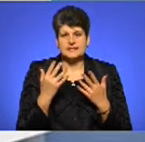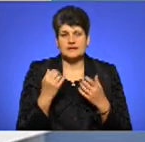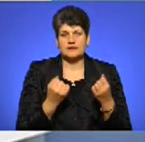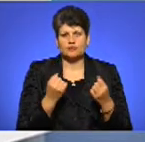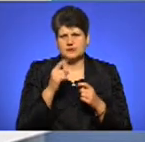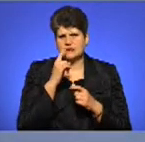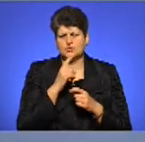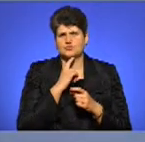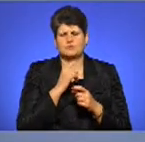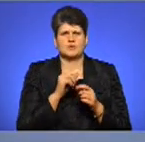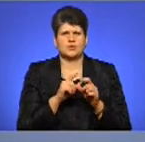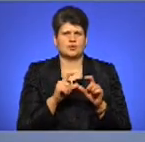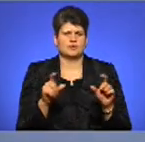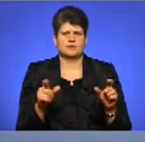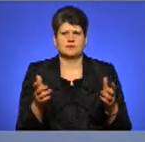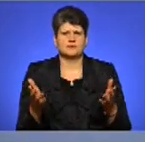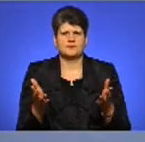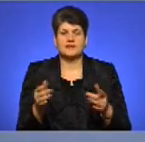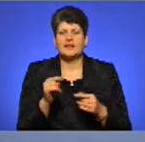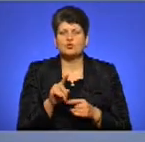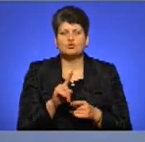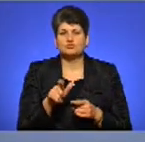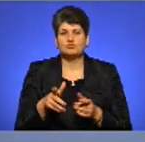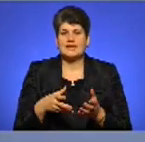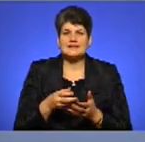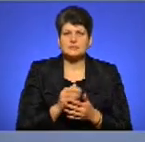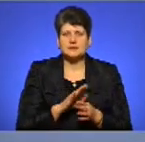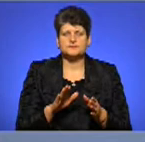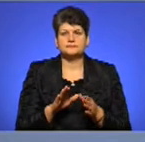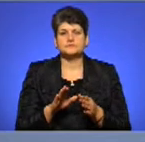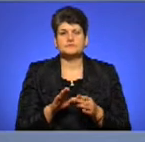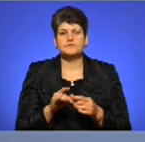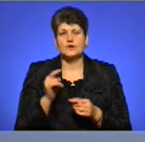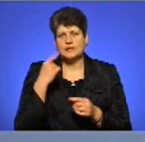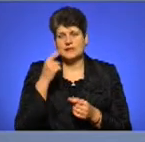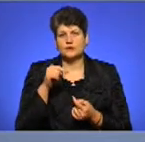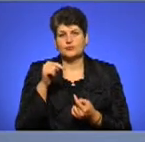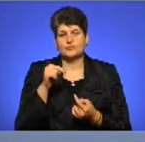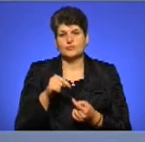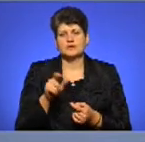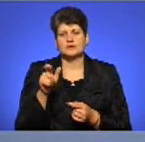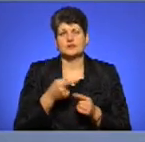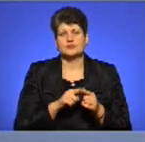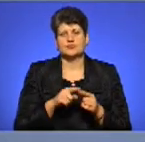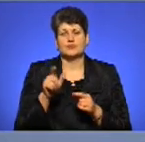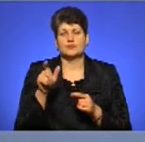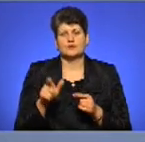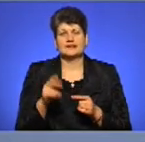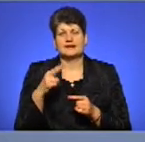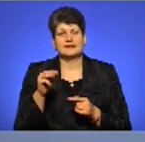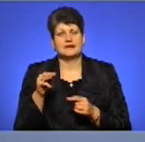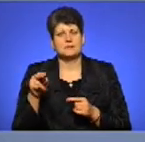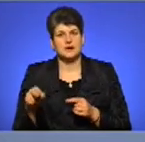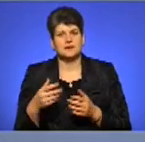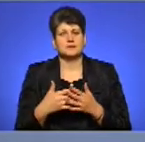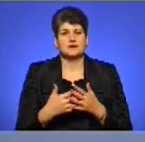реєстрацією. Не тому, що там люди не сплатили, а тому, що все-таки ідентифікувати такий автомобіль, чи при ДТП, чи при